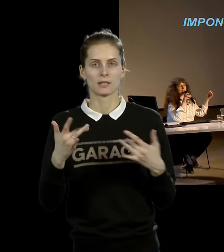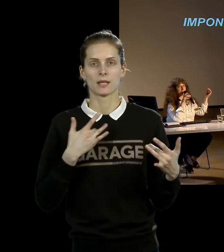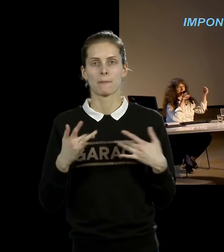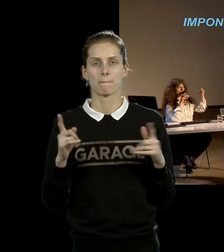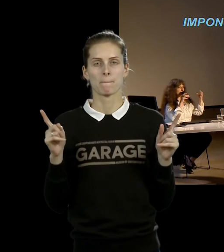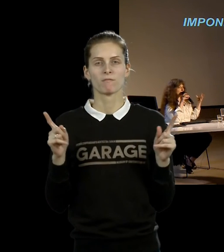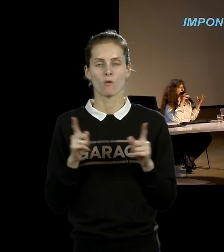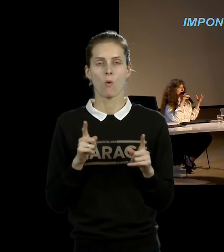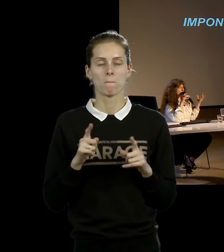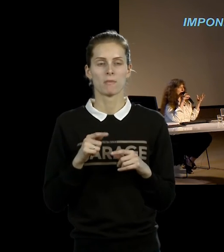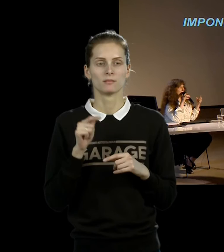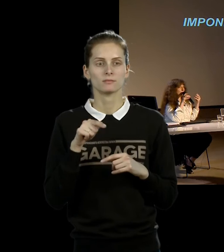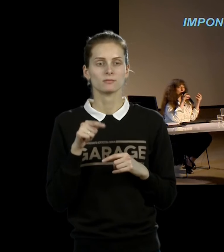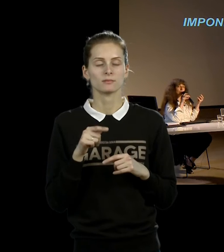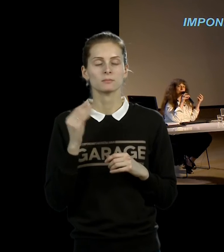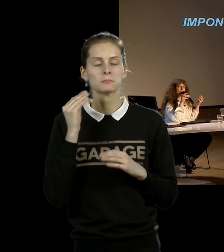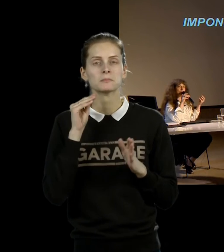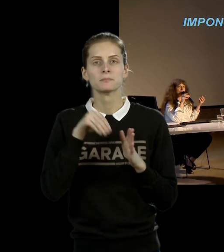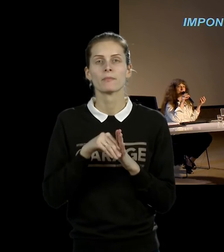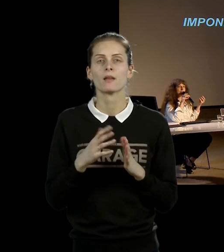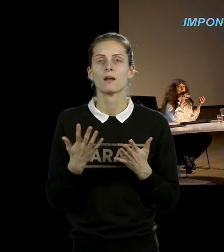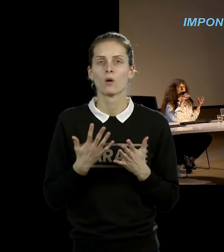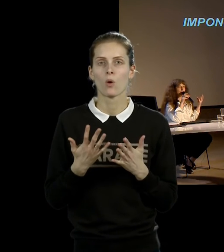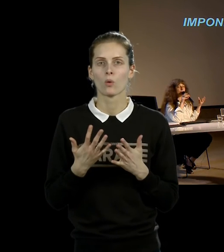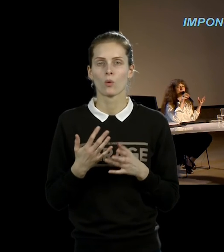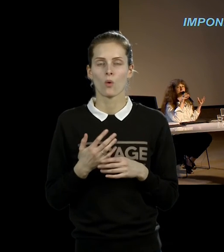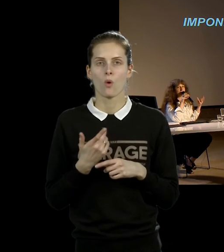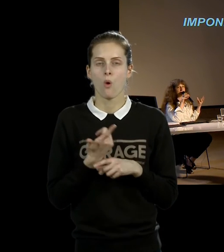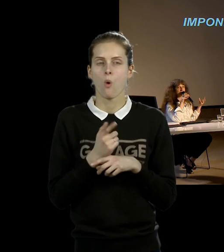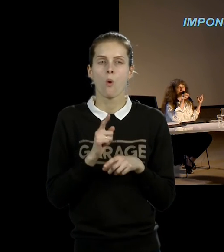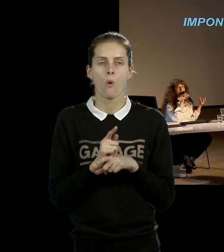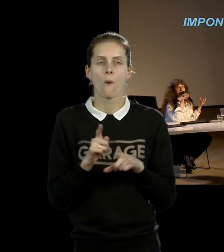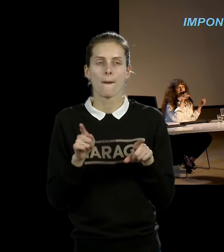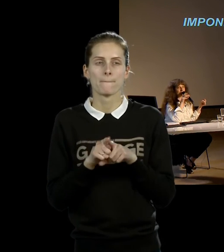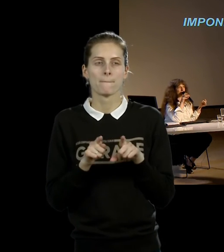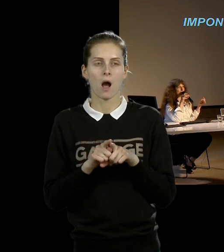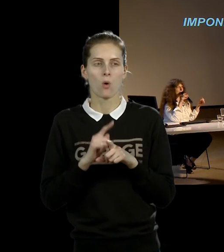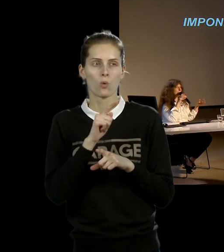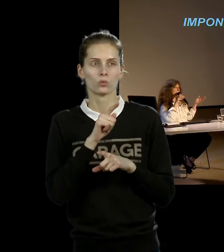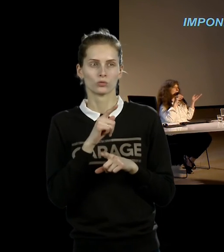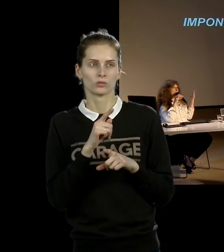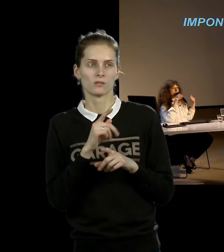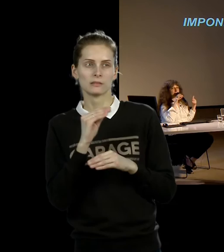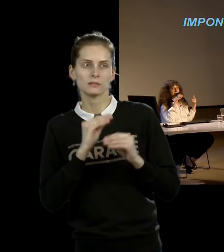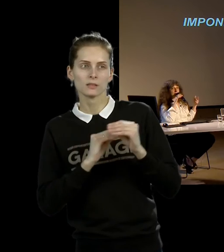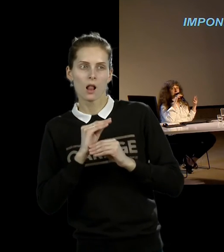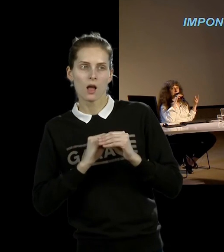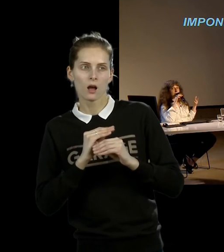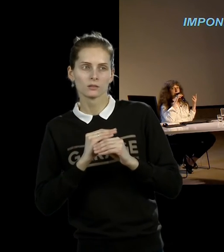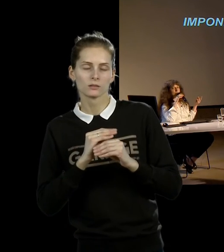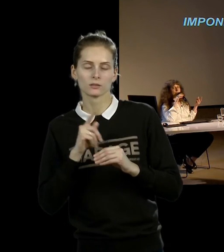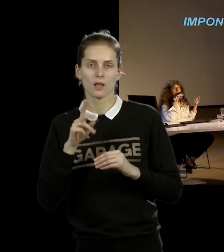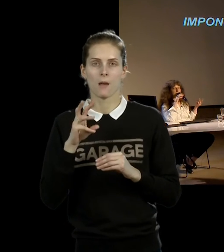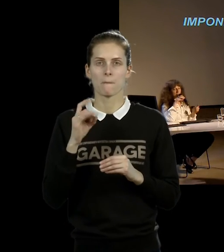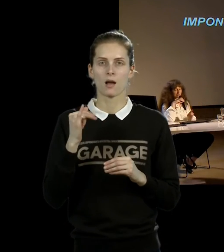документе, где они тоже вещь очень сильная, похожая на инсталляцию. То есть акции Марина